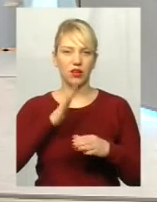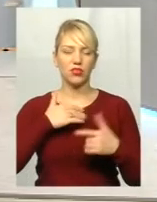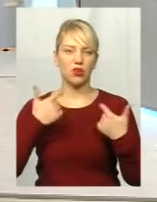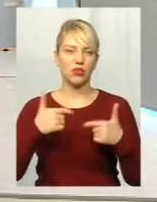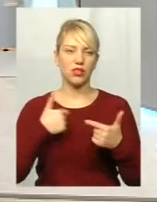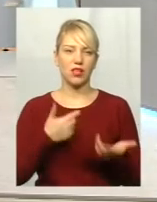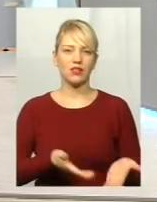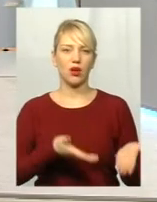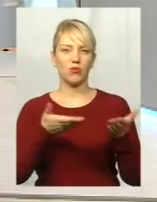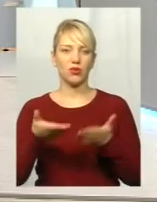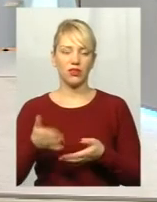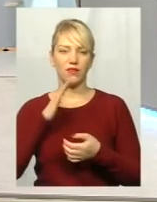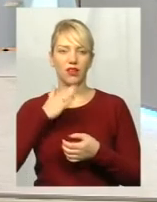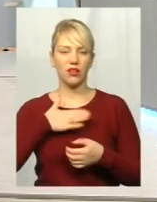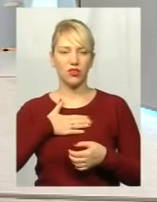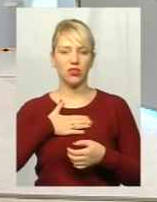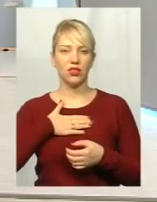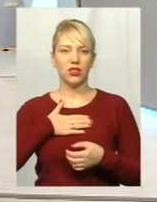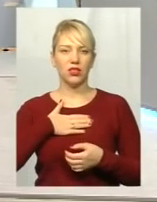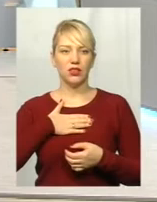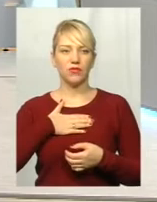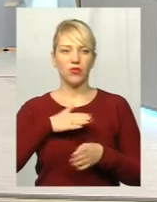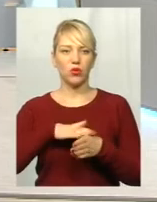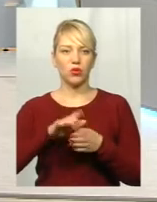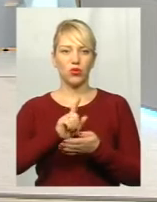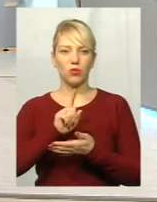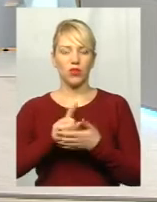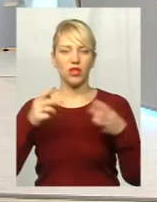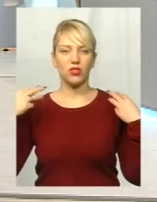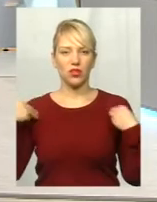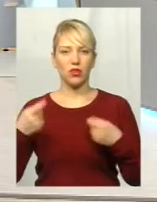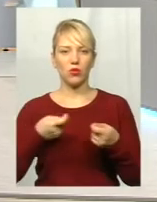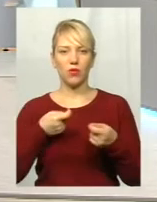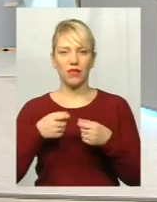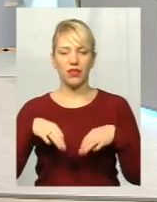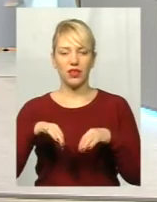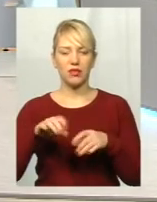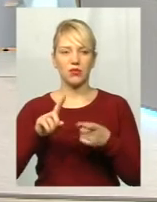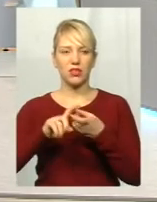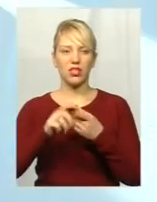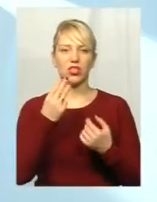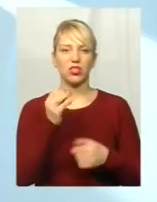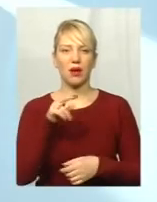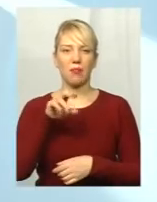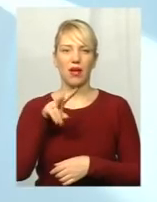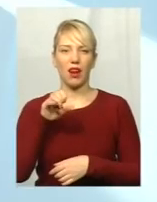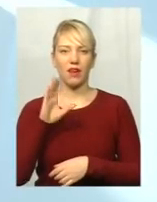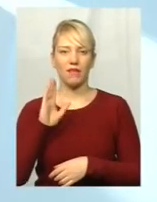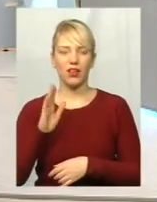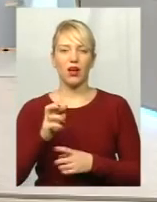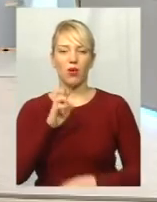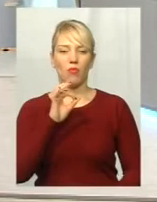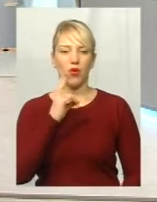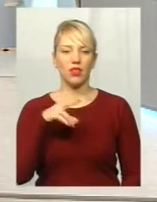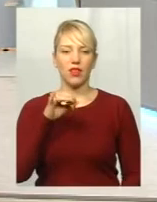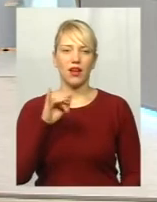запросив якраз до нас у гості виконуючого обов'язки, начальника управління транспорту та зв'язку Сергія Шепарєва та Андрія Бондаренка,